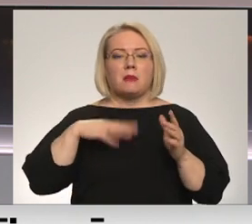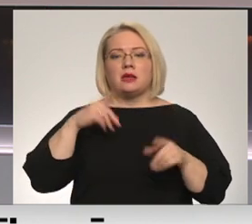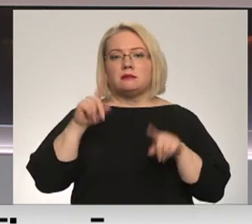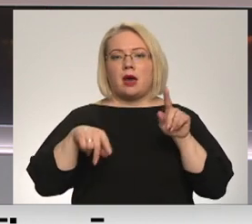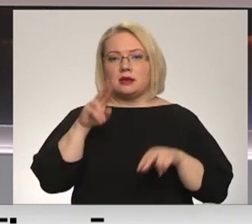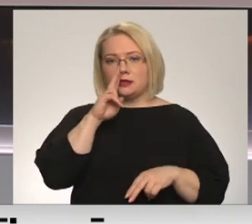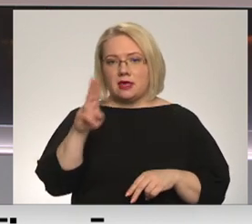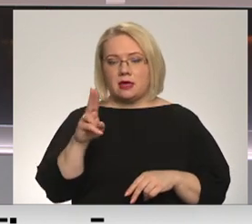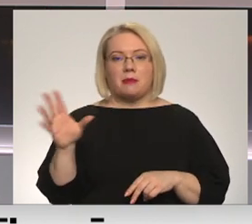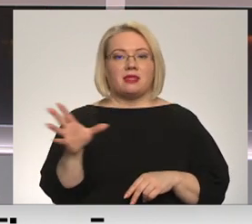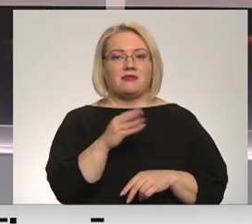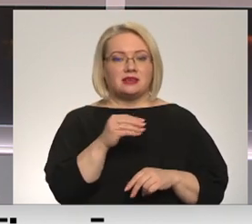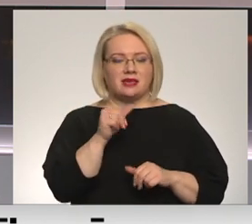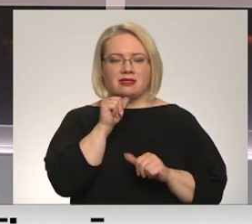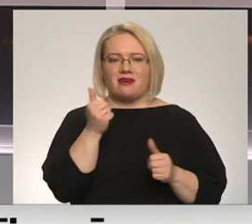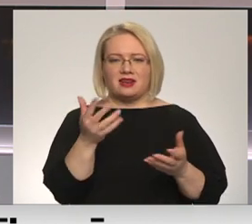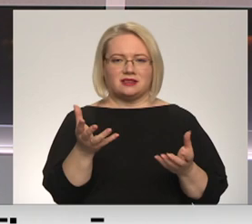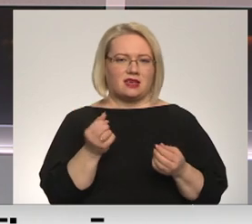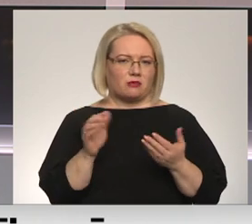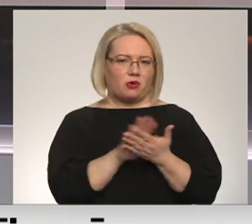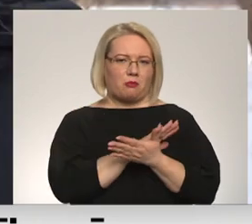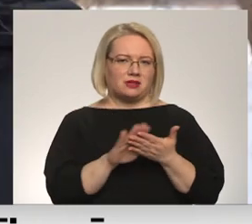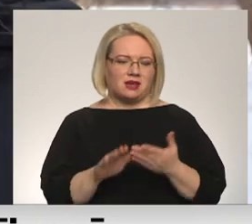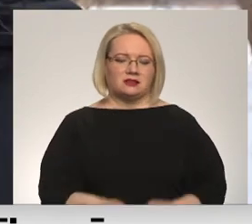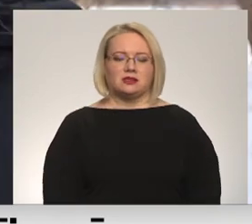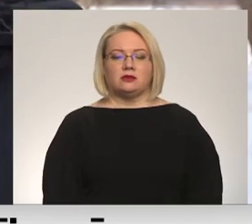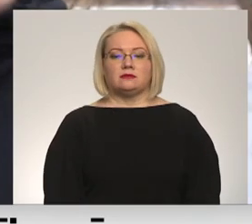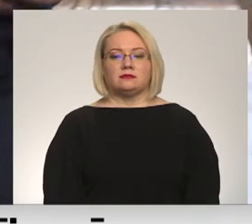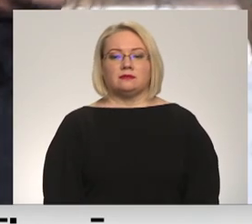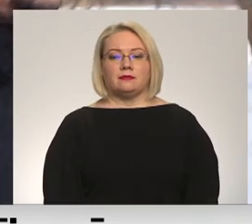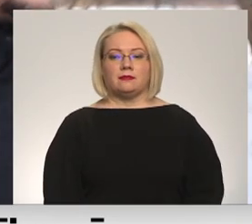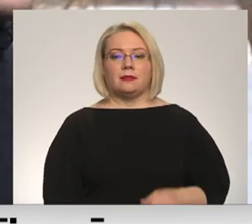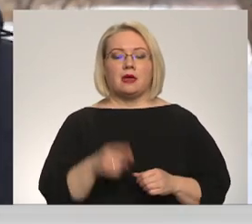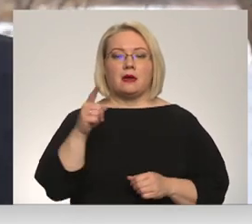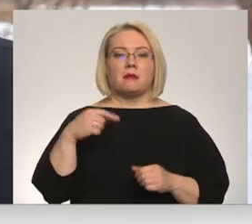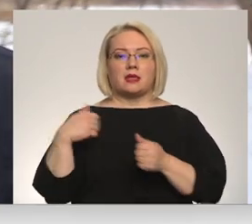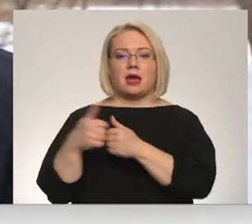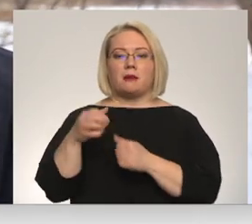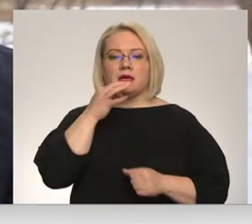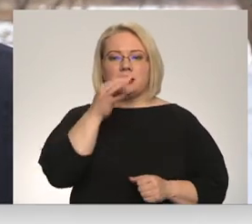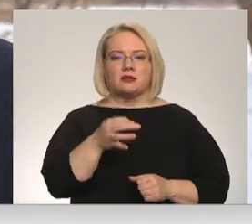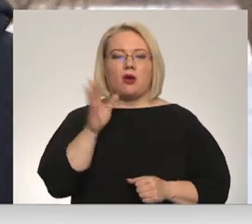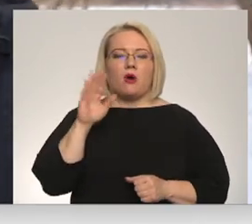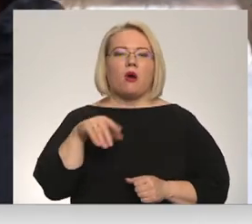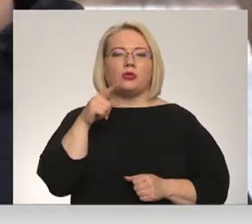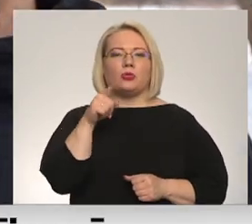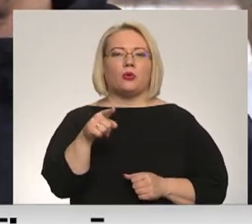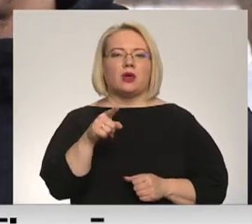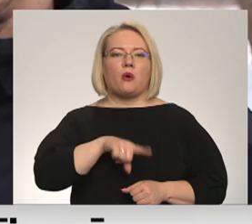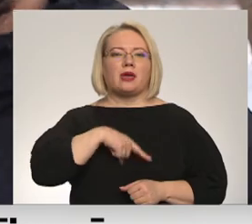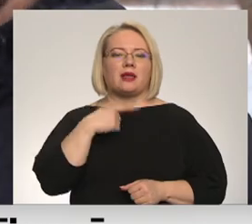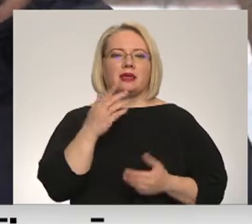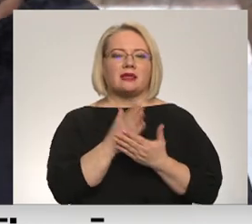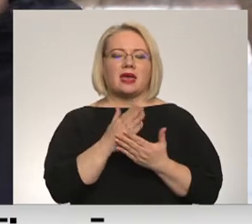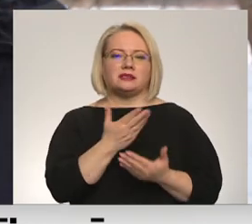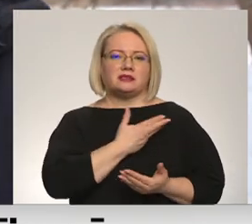taču nevisi varēs saņemt kompensāciju. Tā jau man te kā viņi saka. Viņi saka, nu jā, jau neesat ilgi dzīvojas,